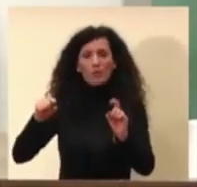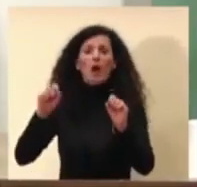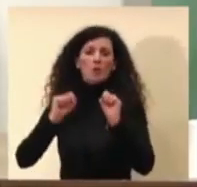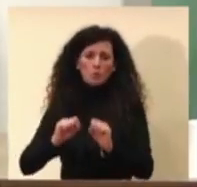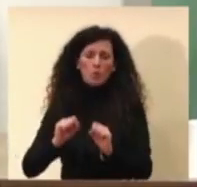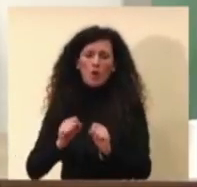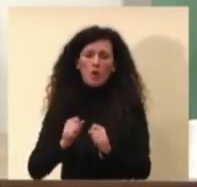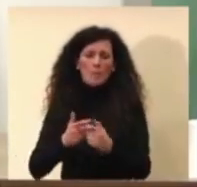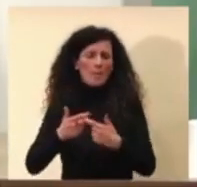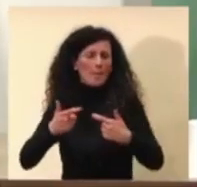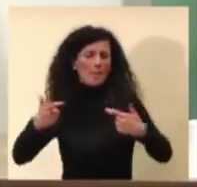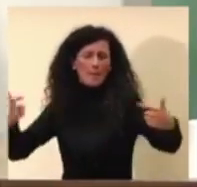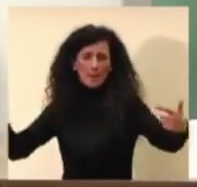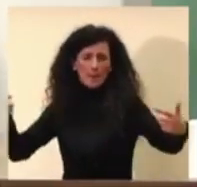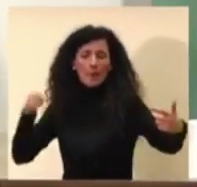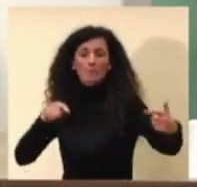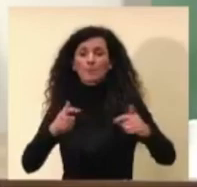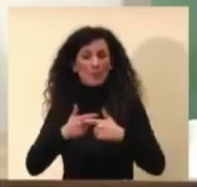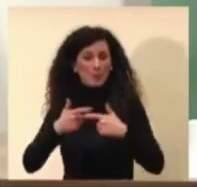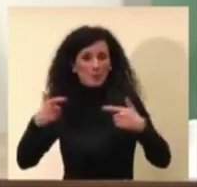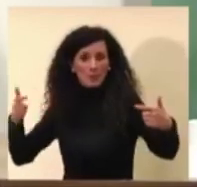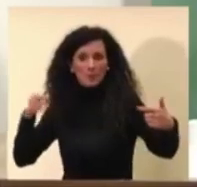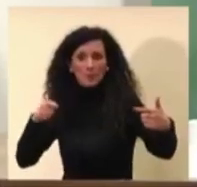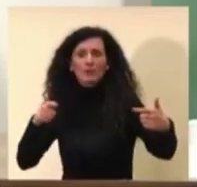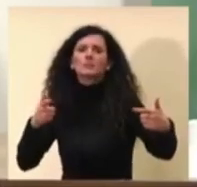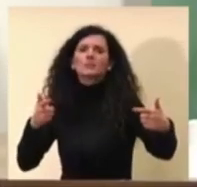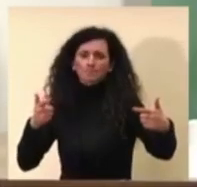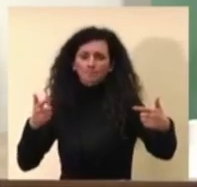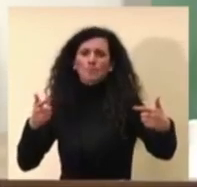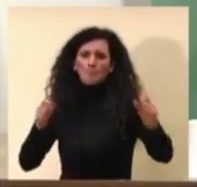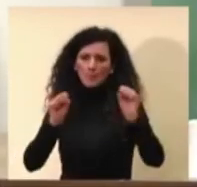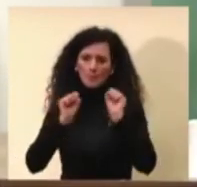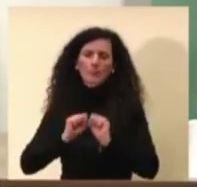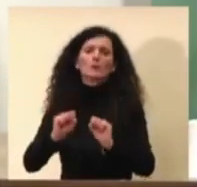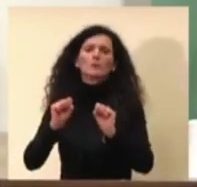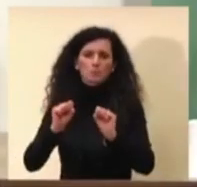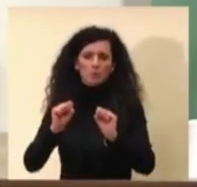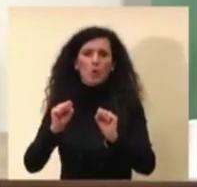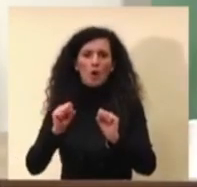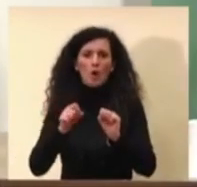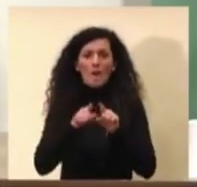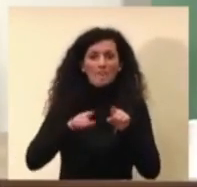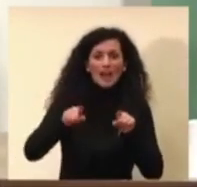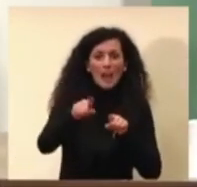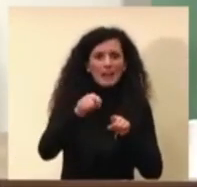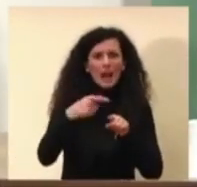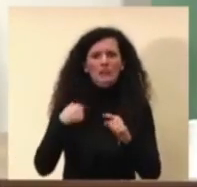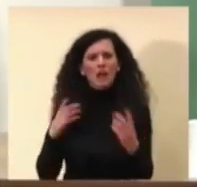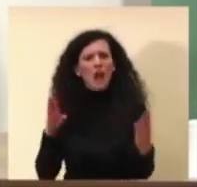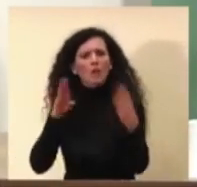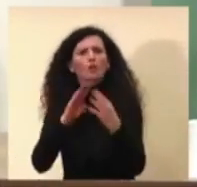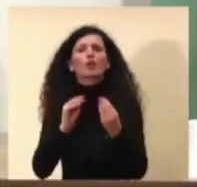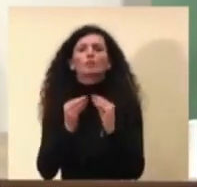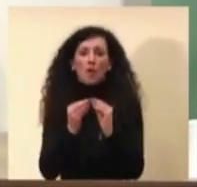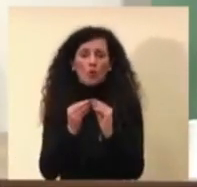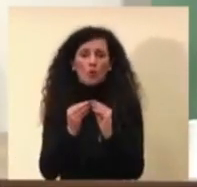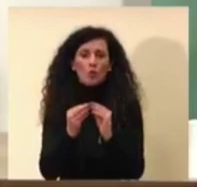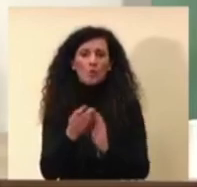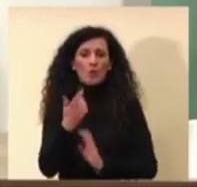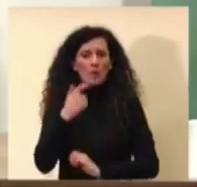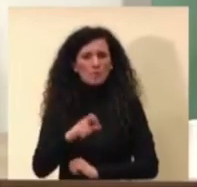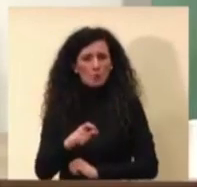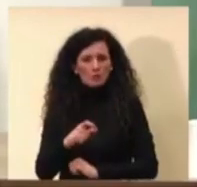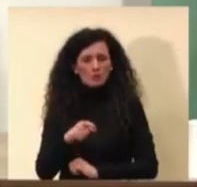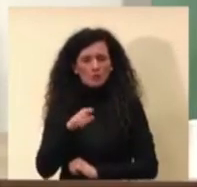veloce venga smussata e quindi in qualche modo si possa affrontare questa variante che comunque abbiamo detto in tutte le